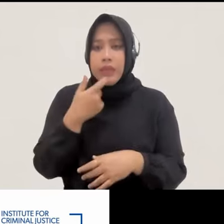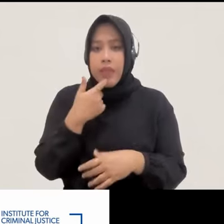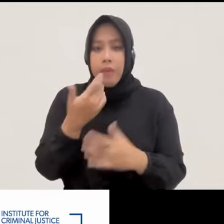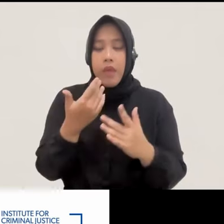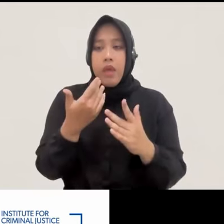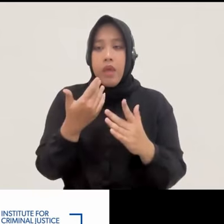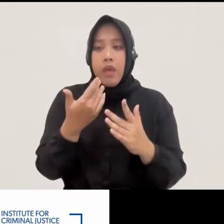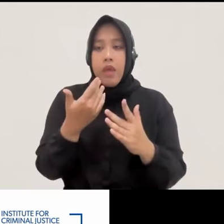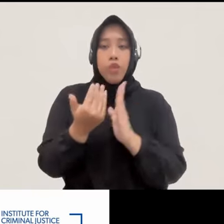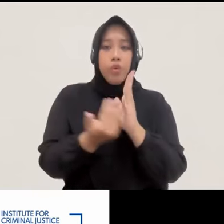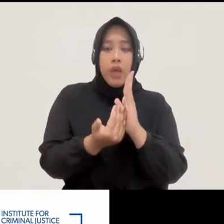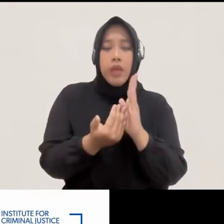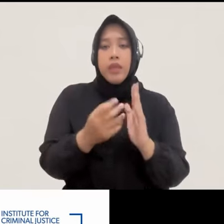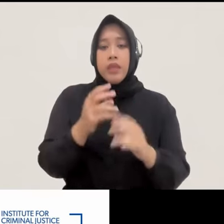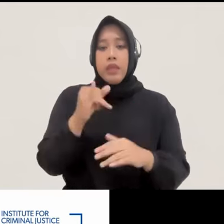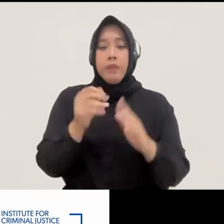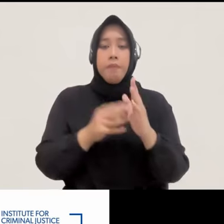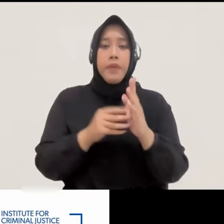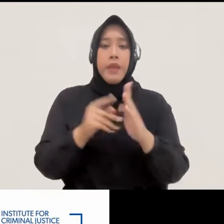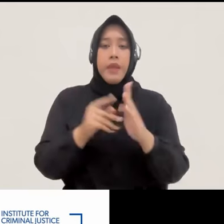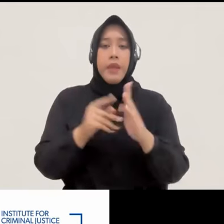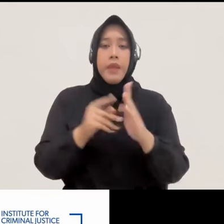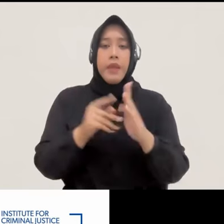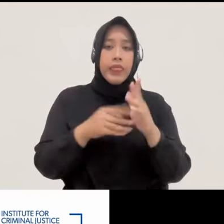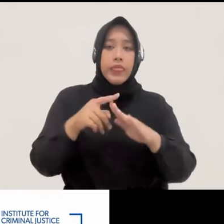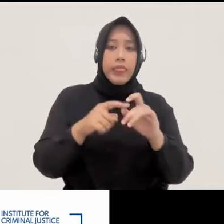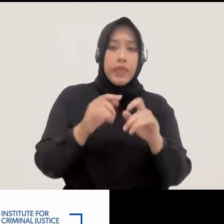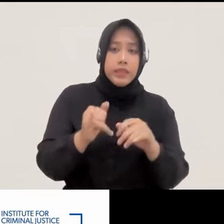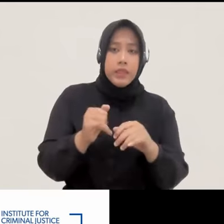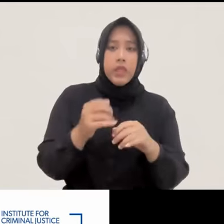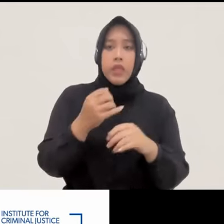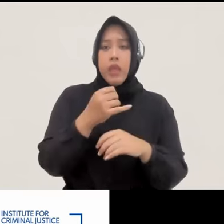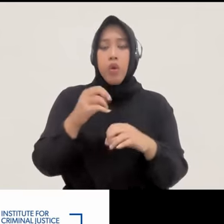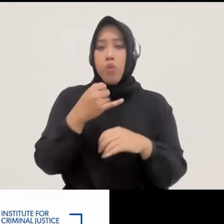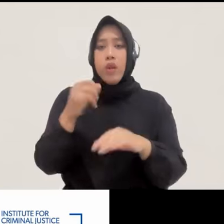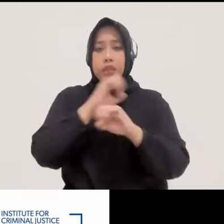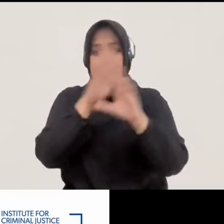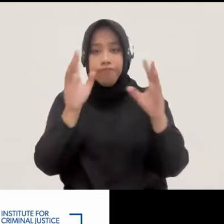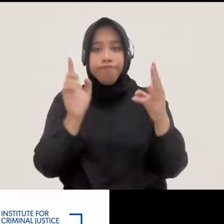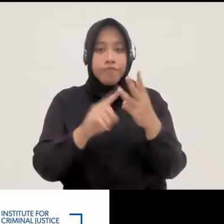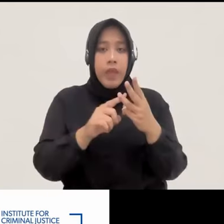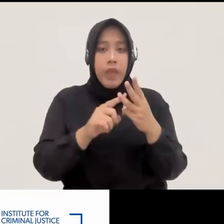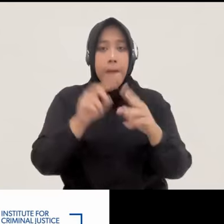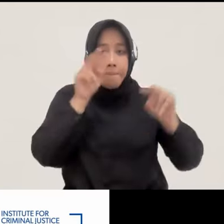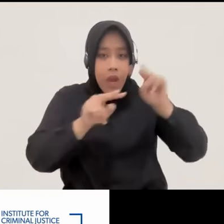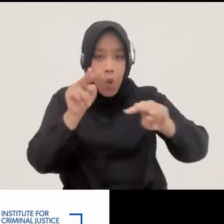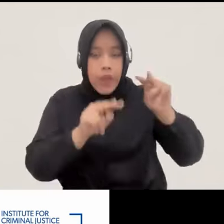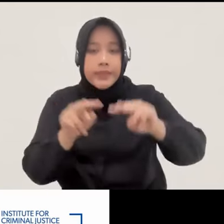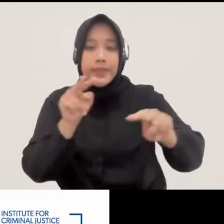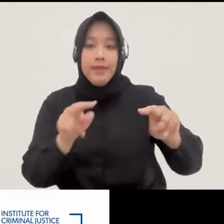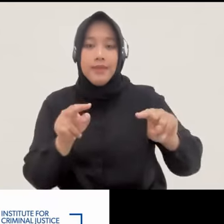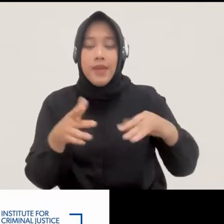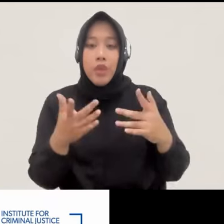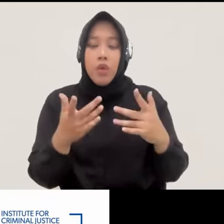implementasi keadaan restoratif yang jelas dalam RUU Polri termasuk tadi tidak ada pengawasan yang mana misingnya atau hilangnya